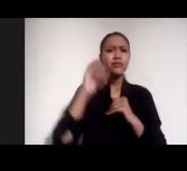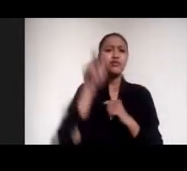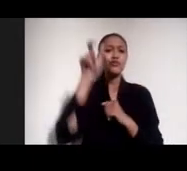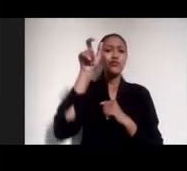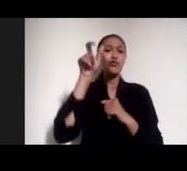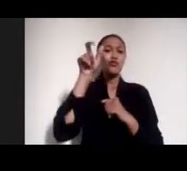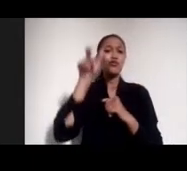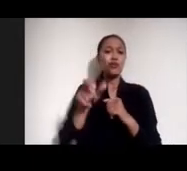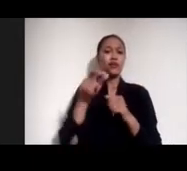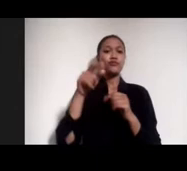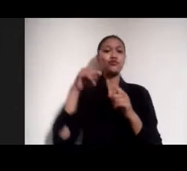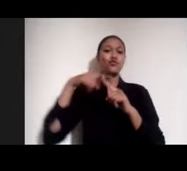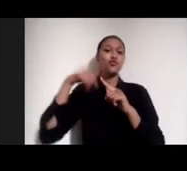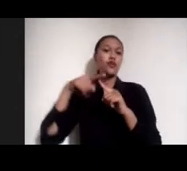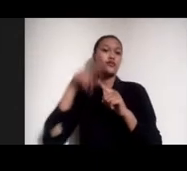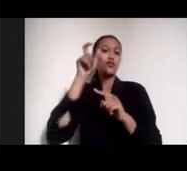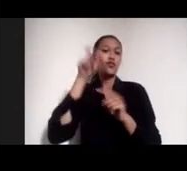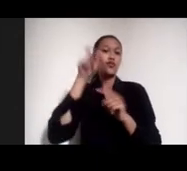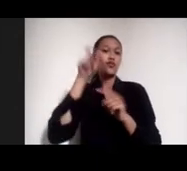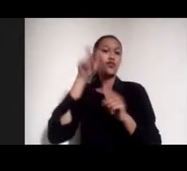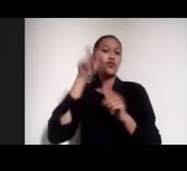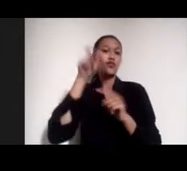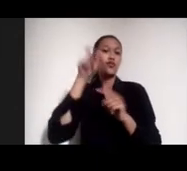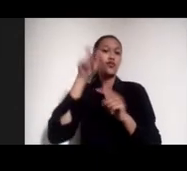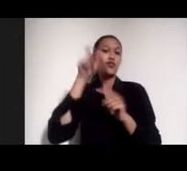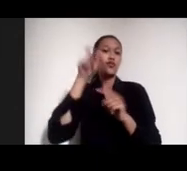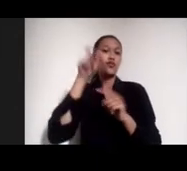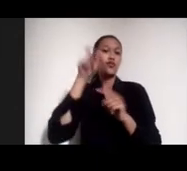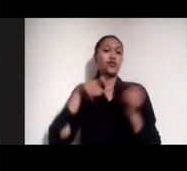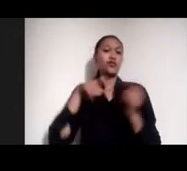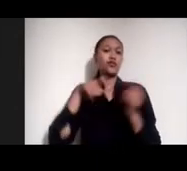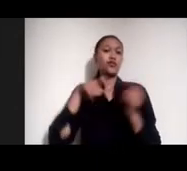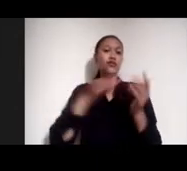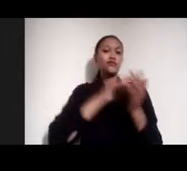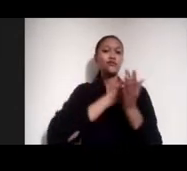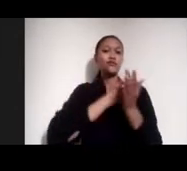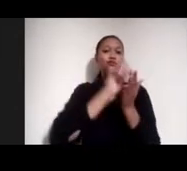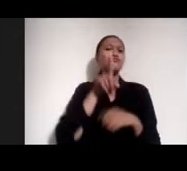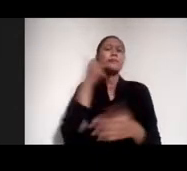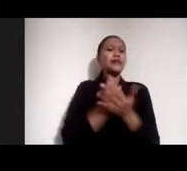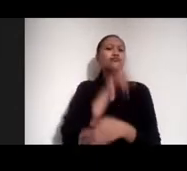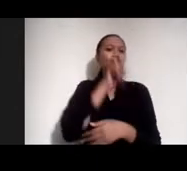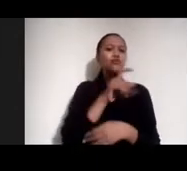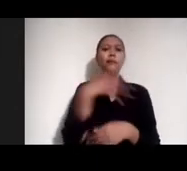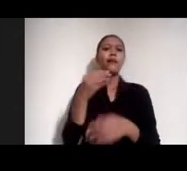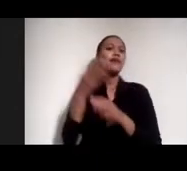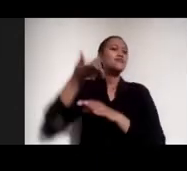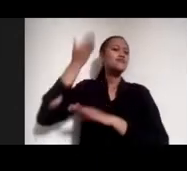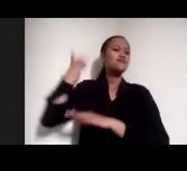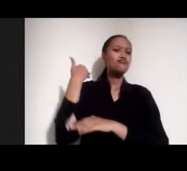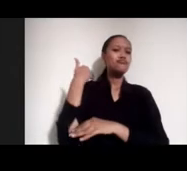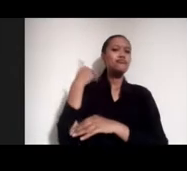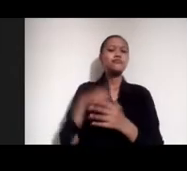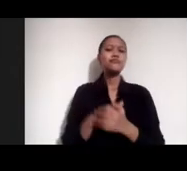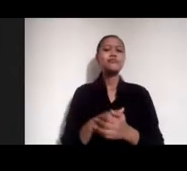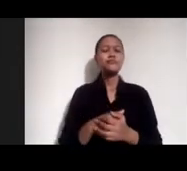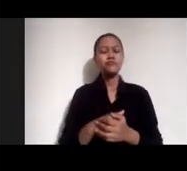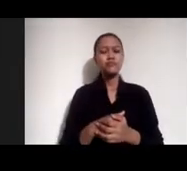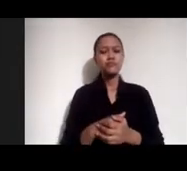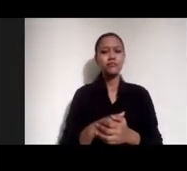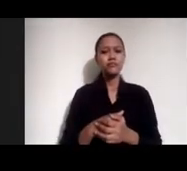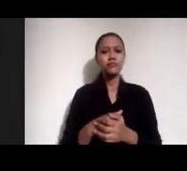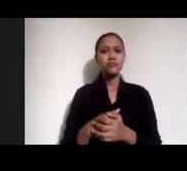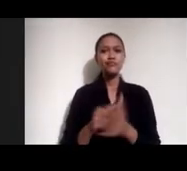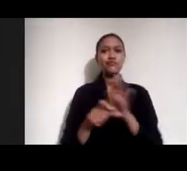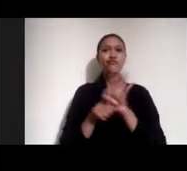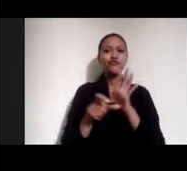Kalau dulu mungkin sekarang juga masih ada ya Jurnalis itu memverifikasi